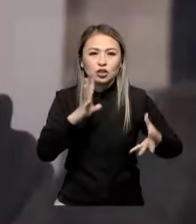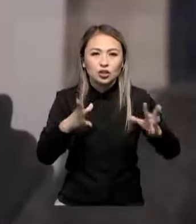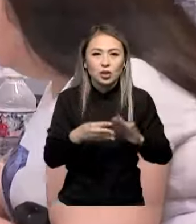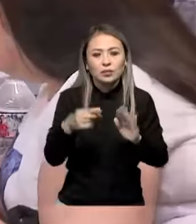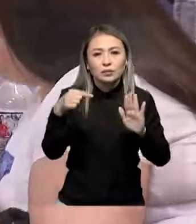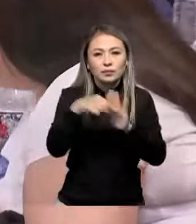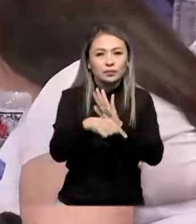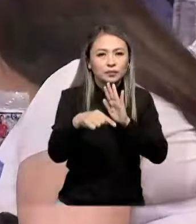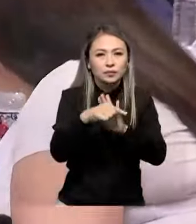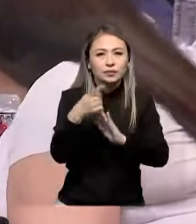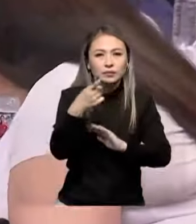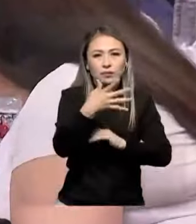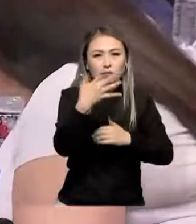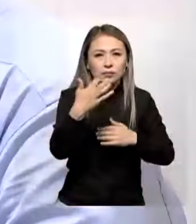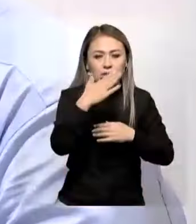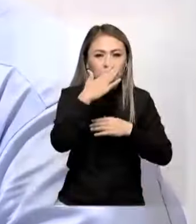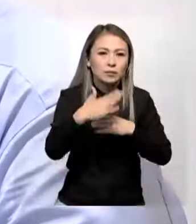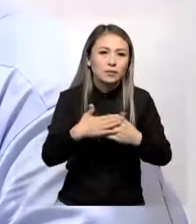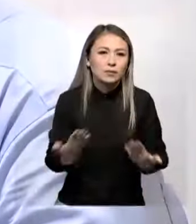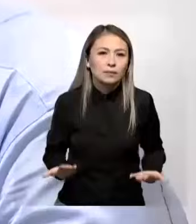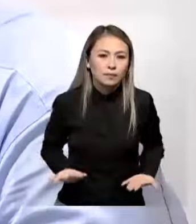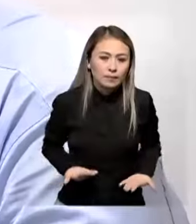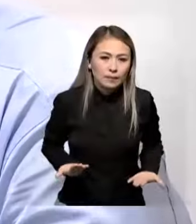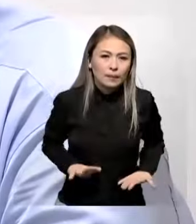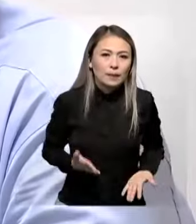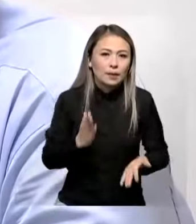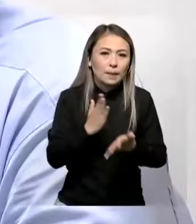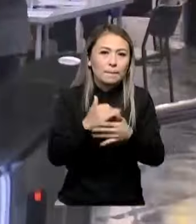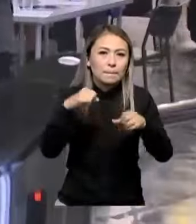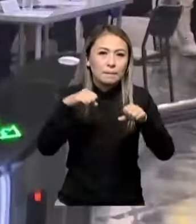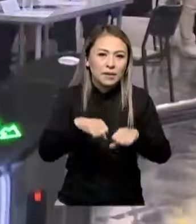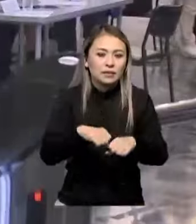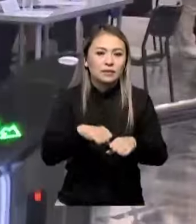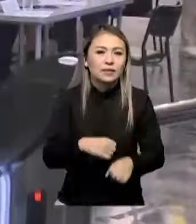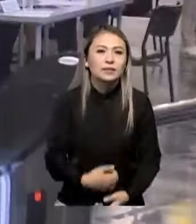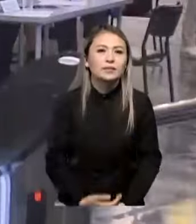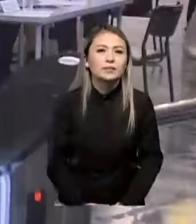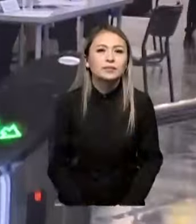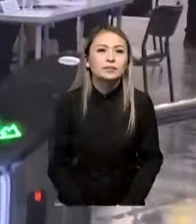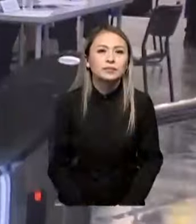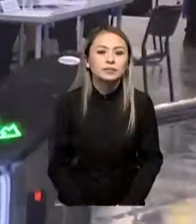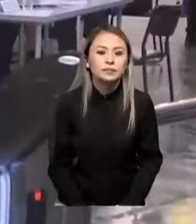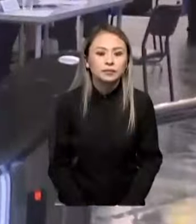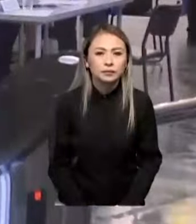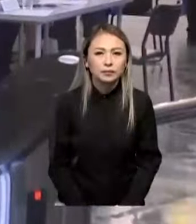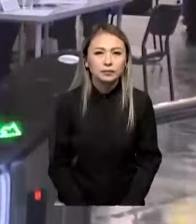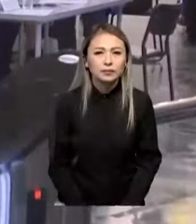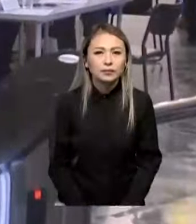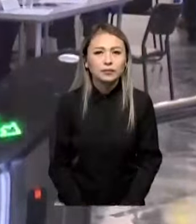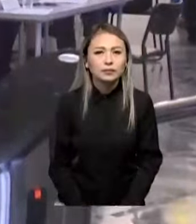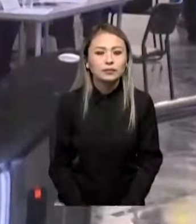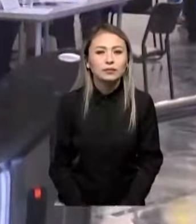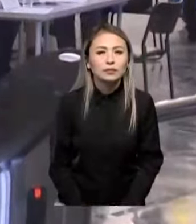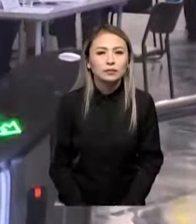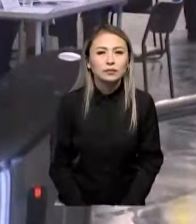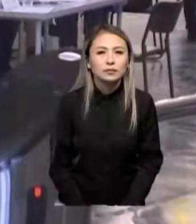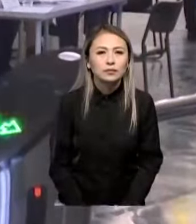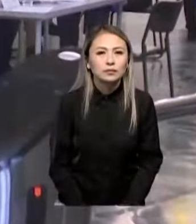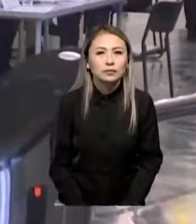барысында оң жарымға жоқ тұрғынға құқытық көмік көрсетілді. Алматы садуа қасы Валентин Лабаныф, 24 кезет Алматы.